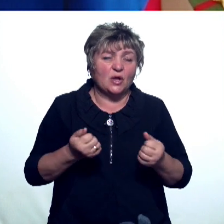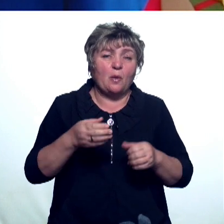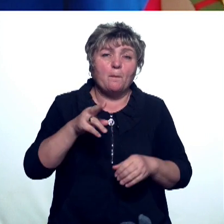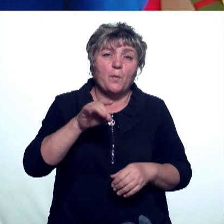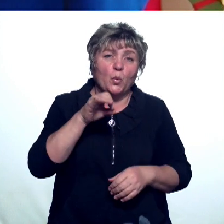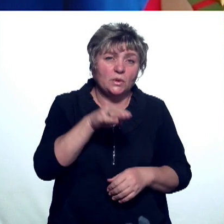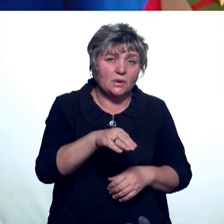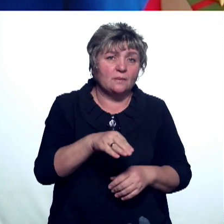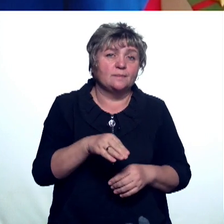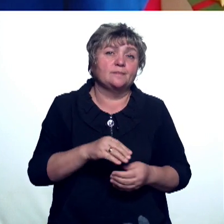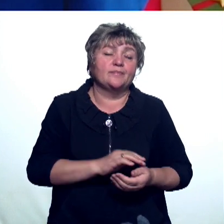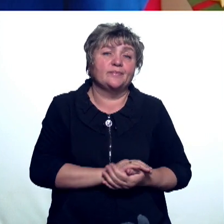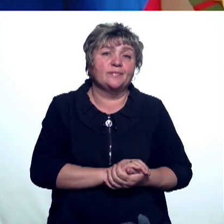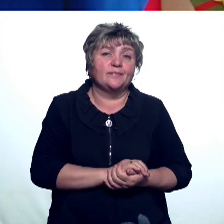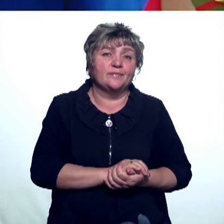пункт